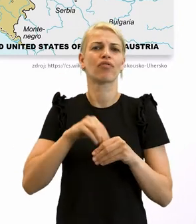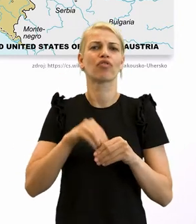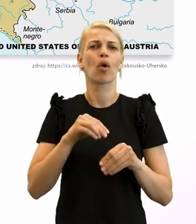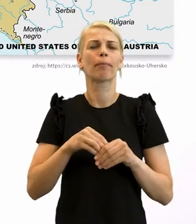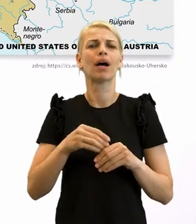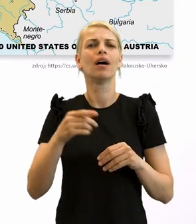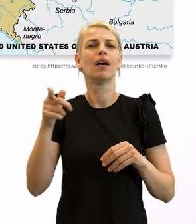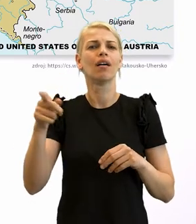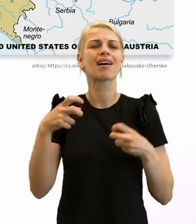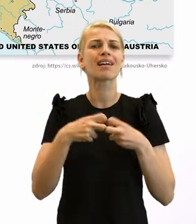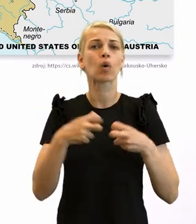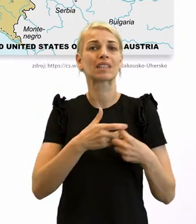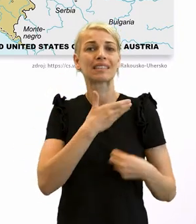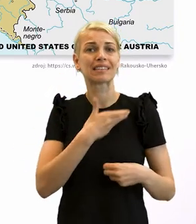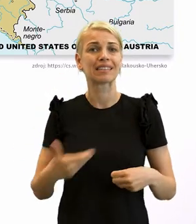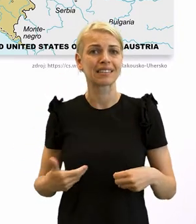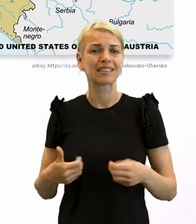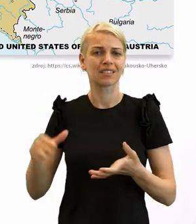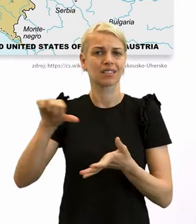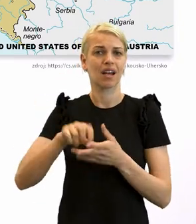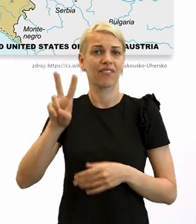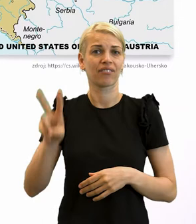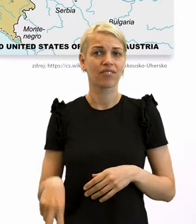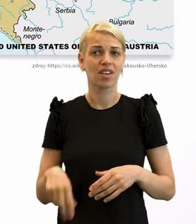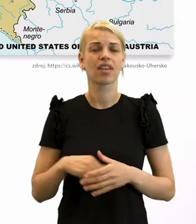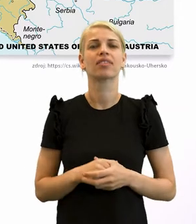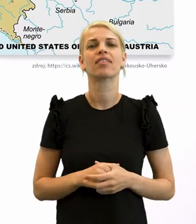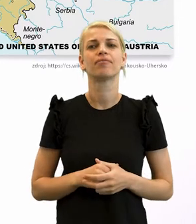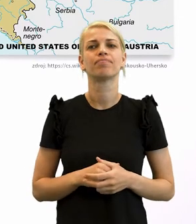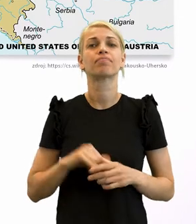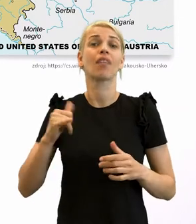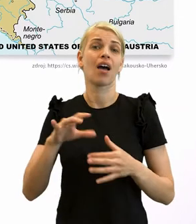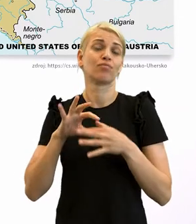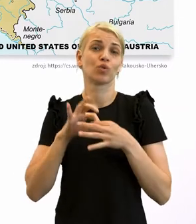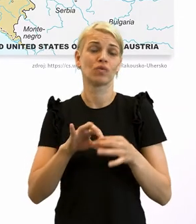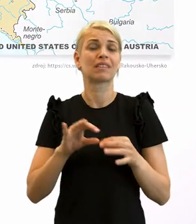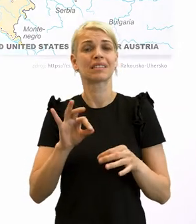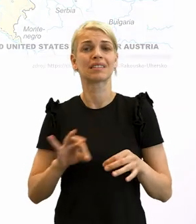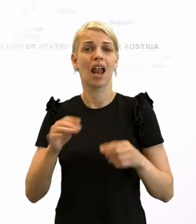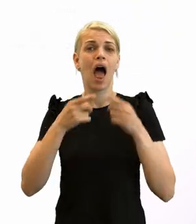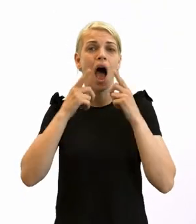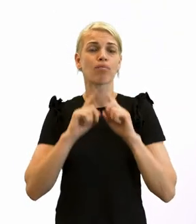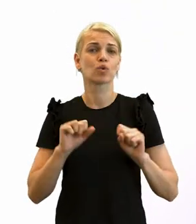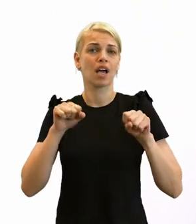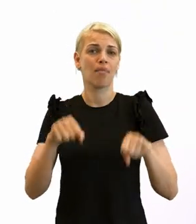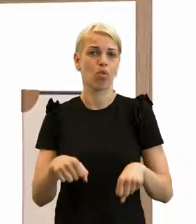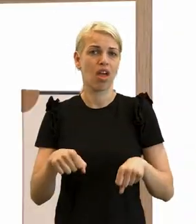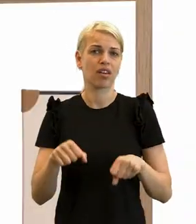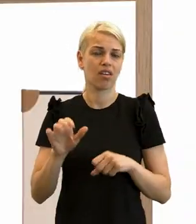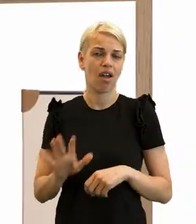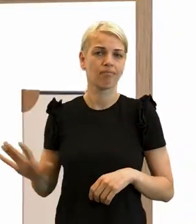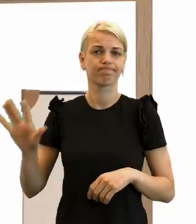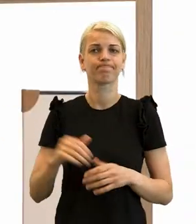Uviedni, dotýkali sa ich do veľkej miere všetky udalosti, ktoré sa týkali aj celej Habsburskej monarchie.